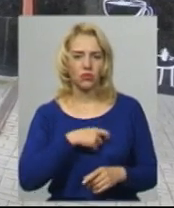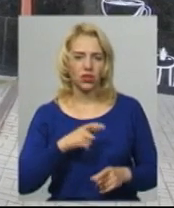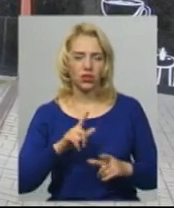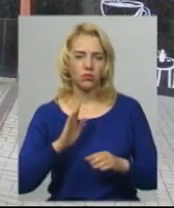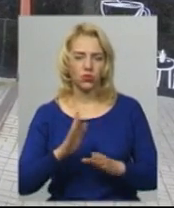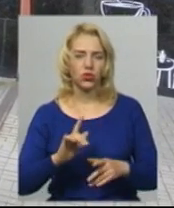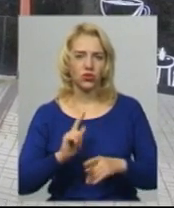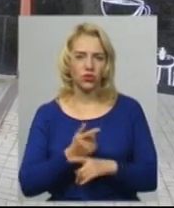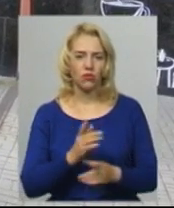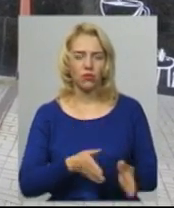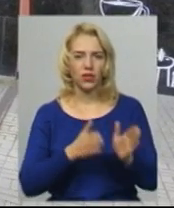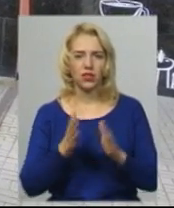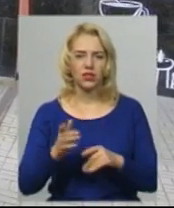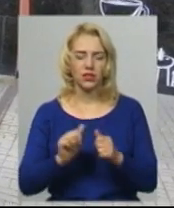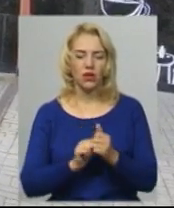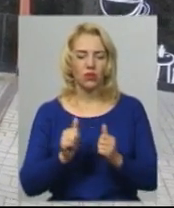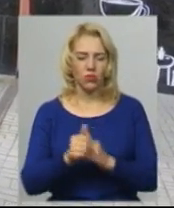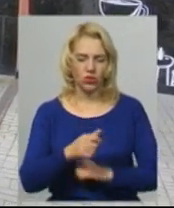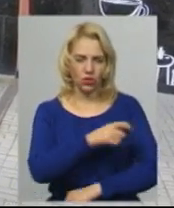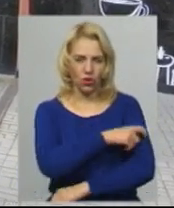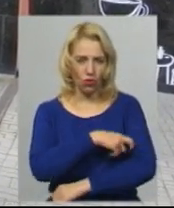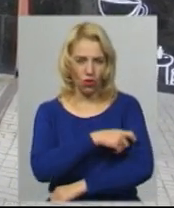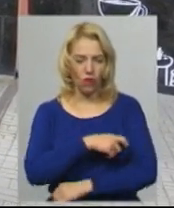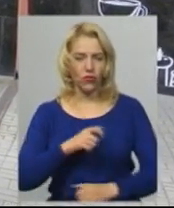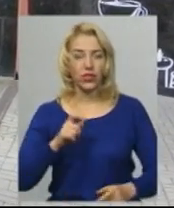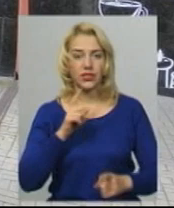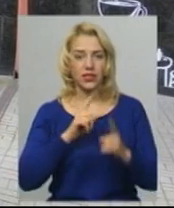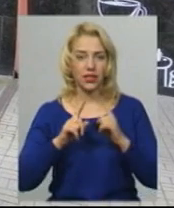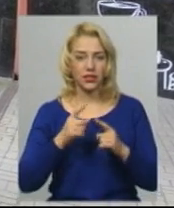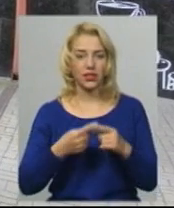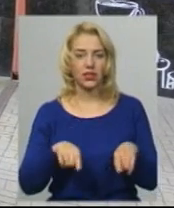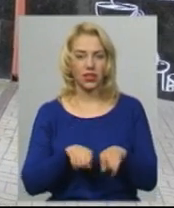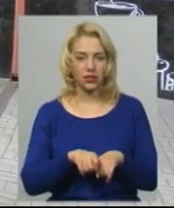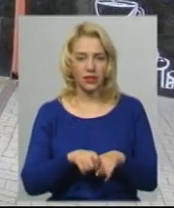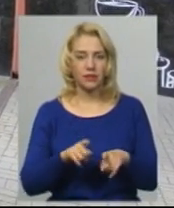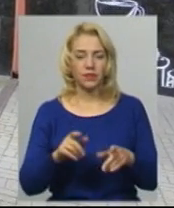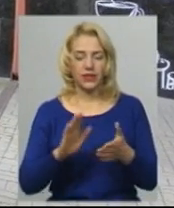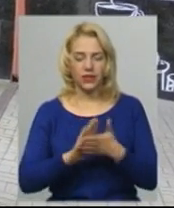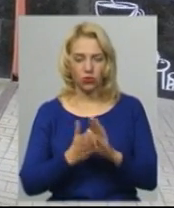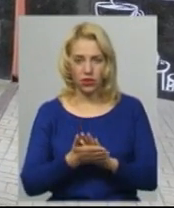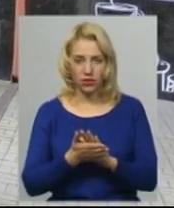знов перенесення позачергової сесії. Зараз така ситуація, коли ми не